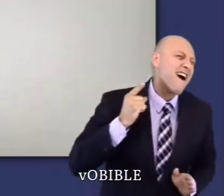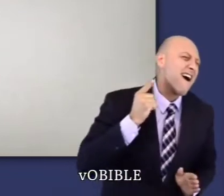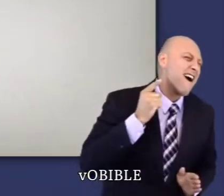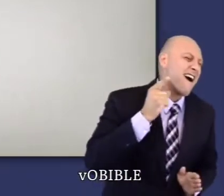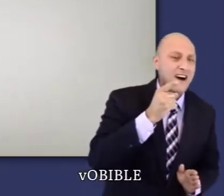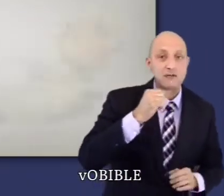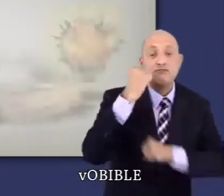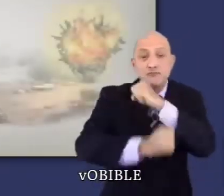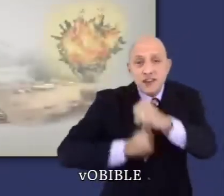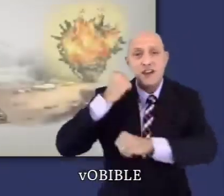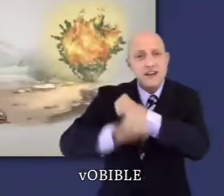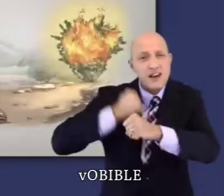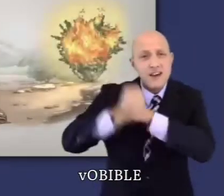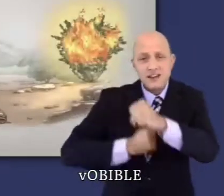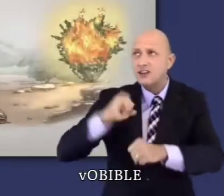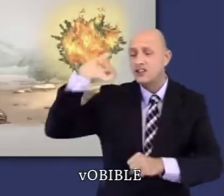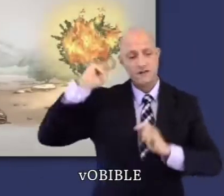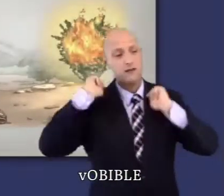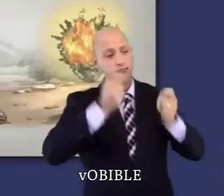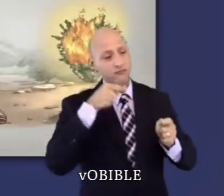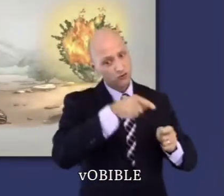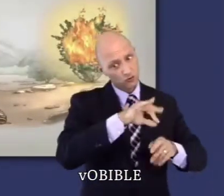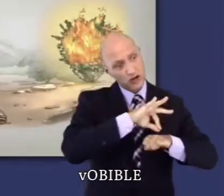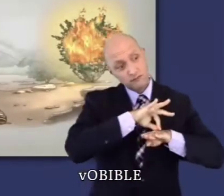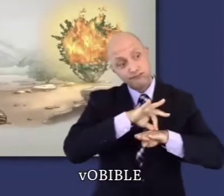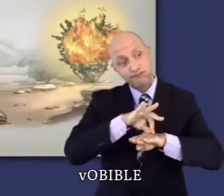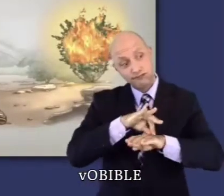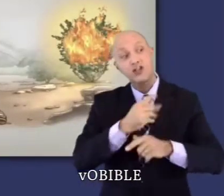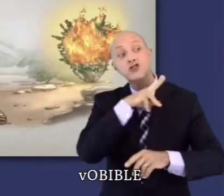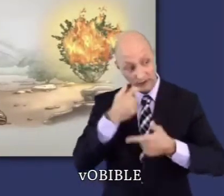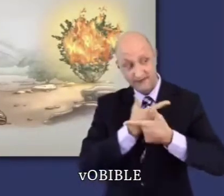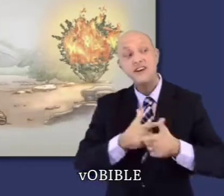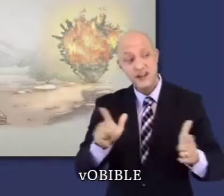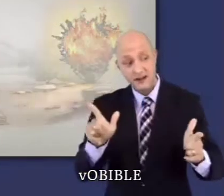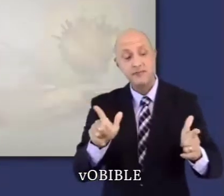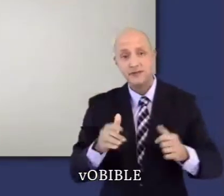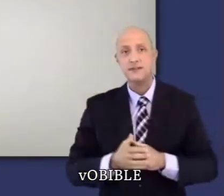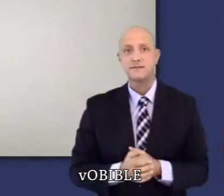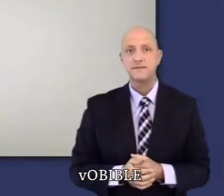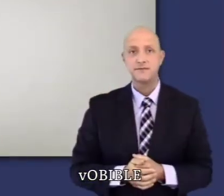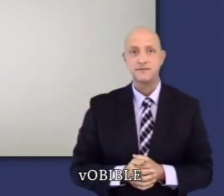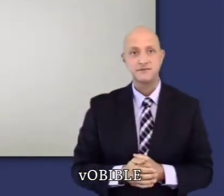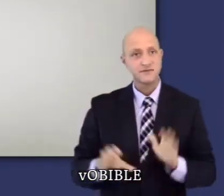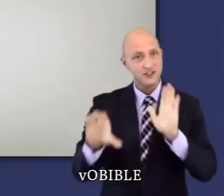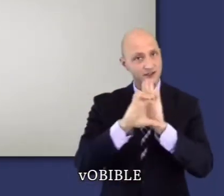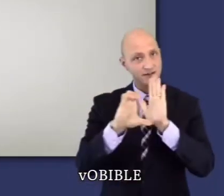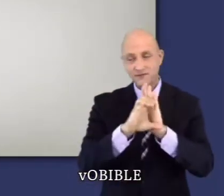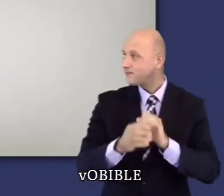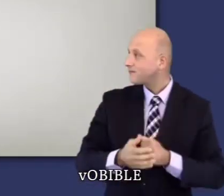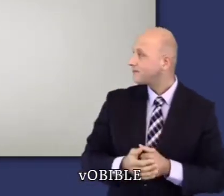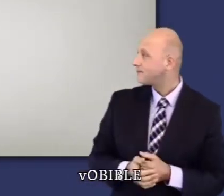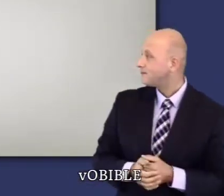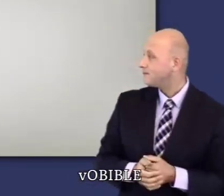Des années plus tard, Jéhovah confie à Moïse la mission de faire sortir Israël d'Égypte. Dans les chapitres